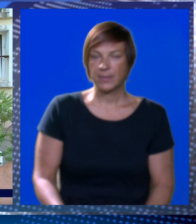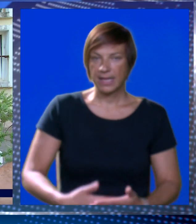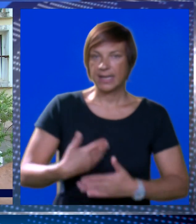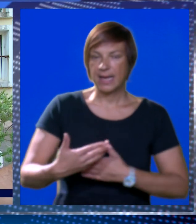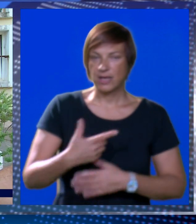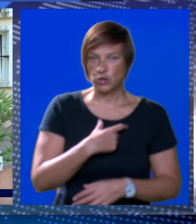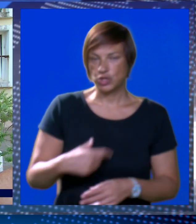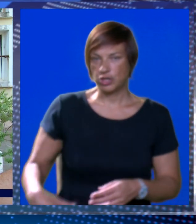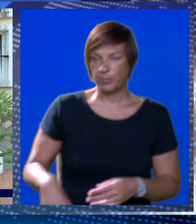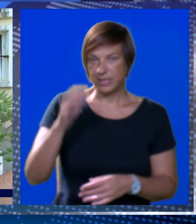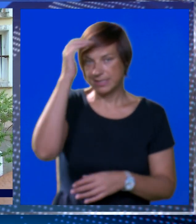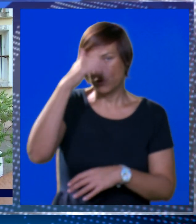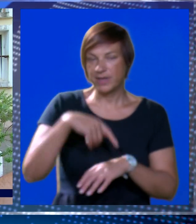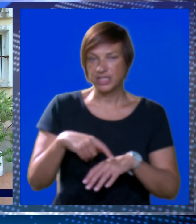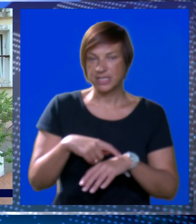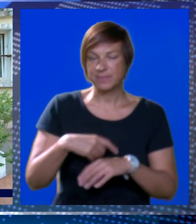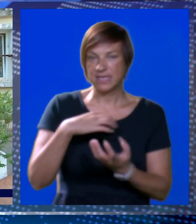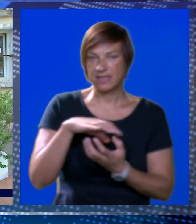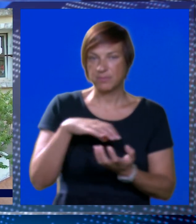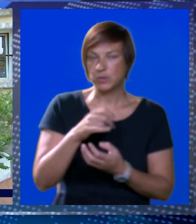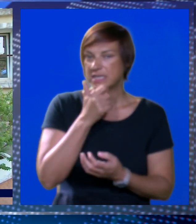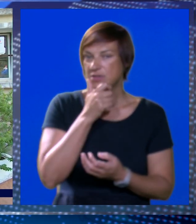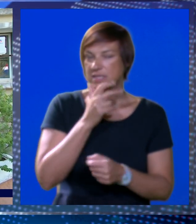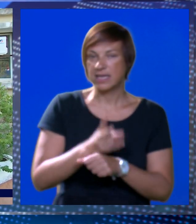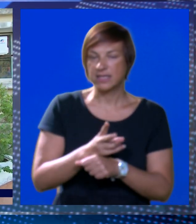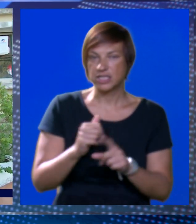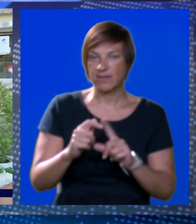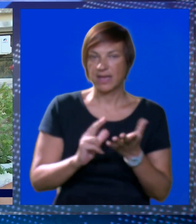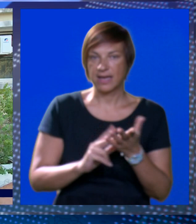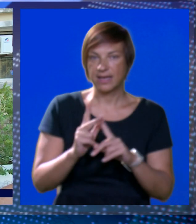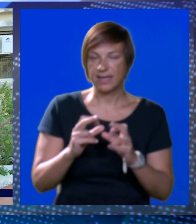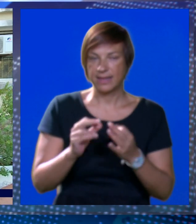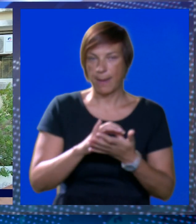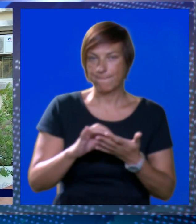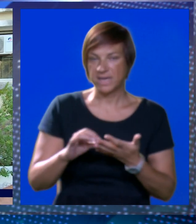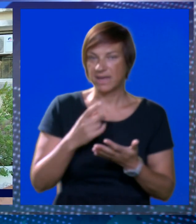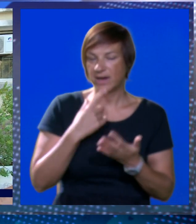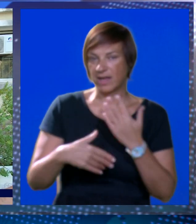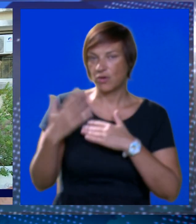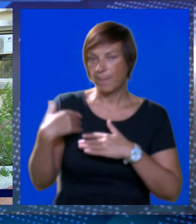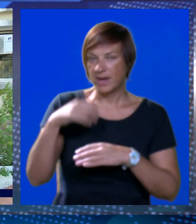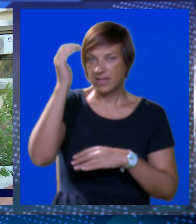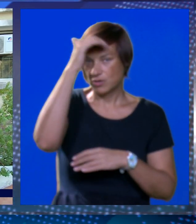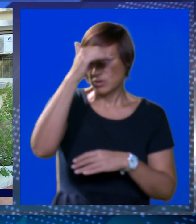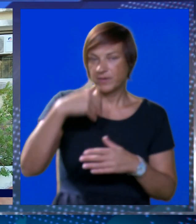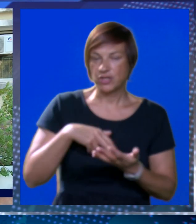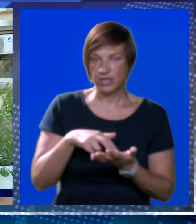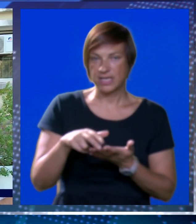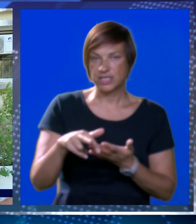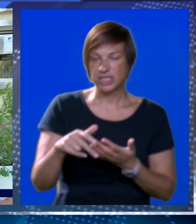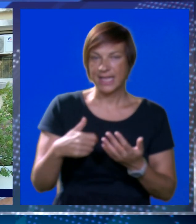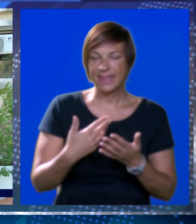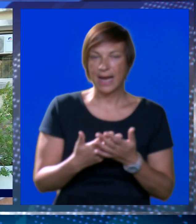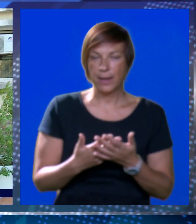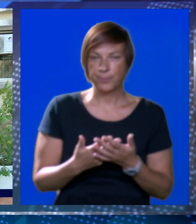Nakon što je policiji u večernim satima u srijedu starija državljanka Kanade prijavila kako je prethodno te večeri dok je